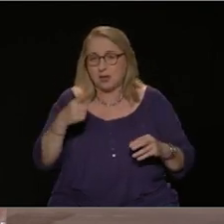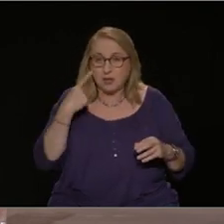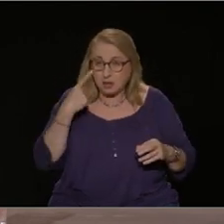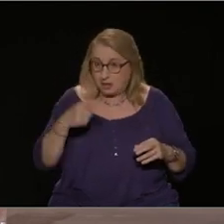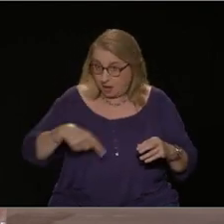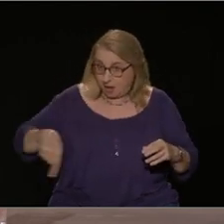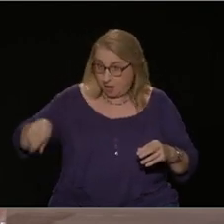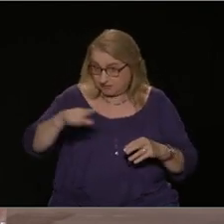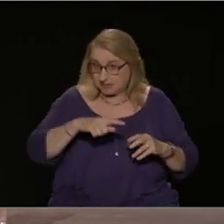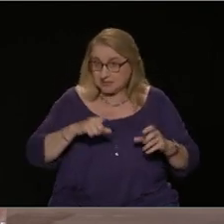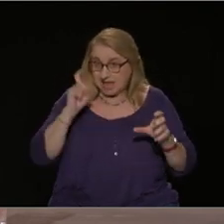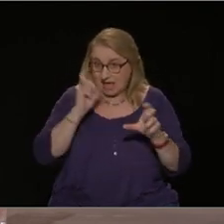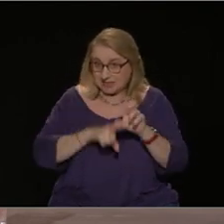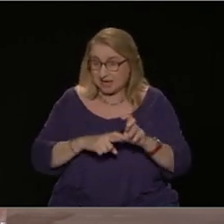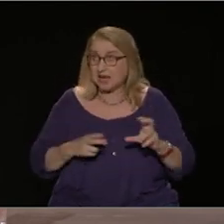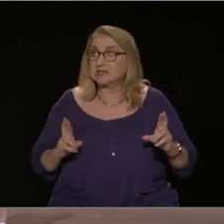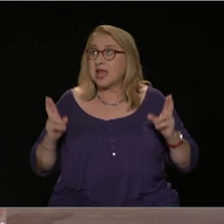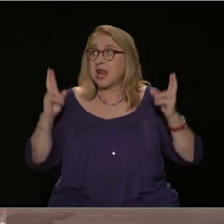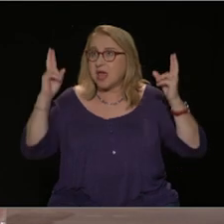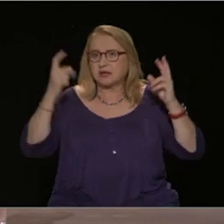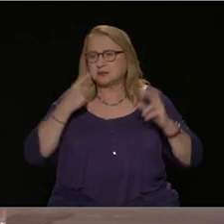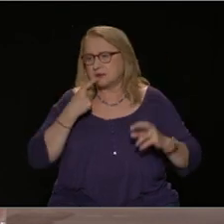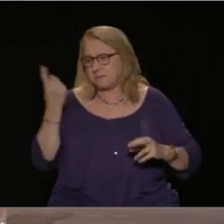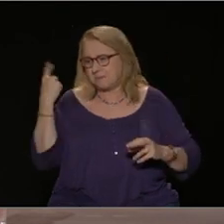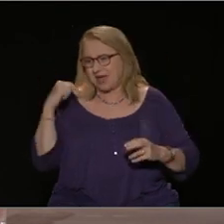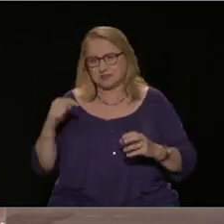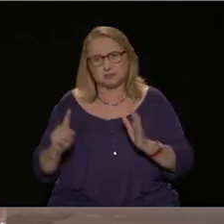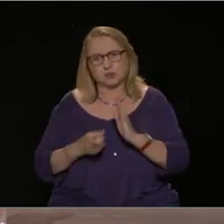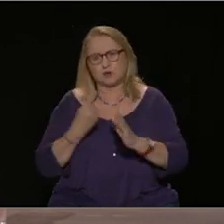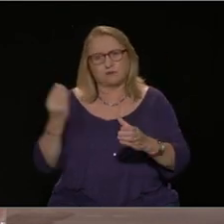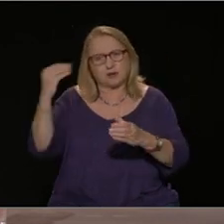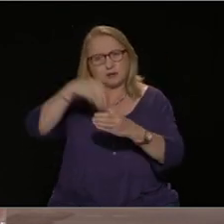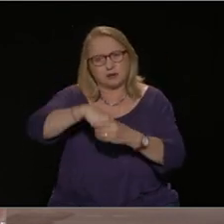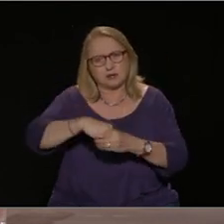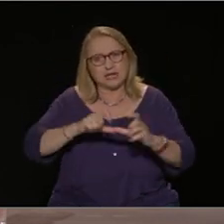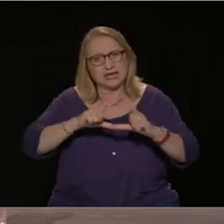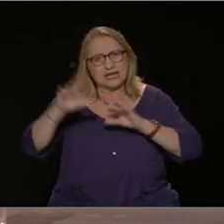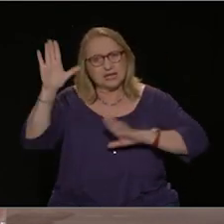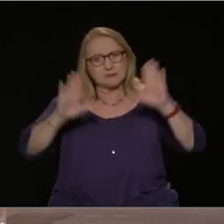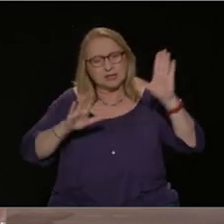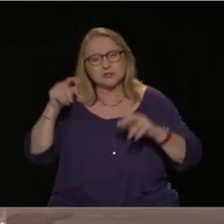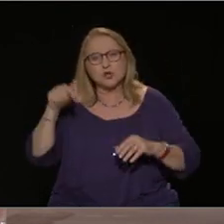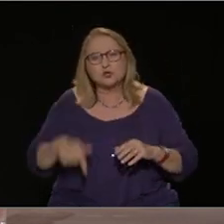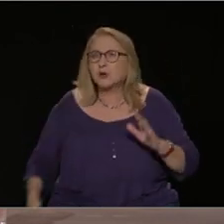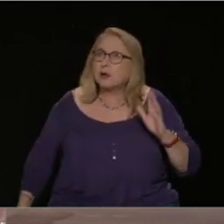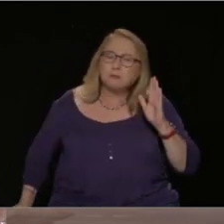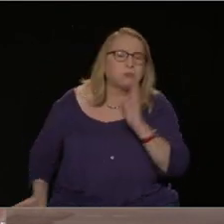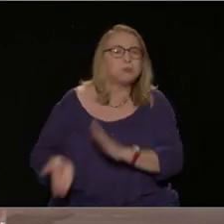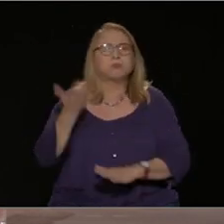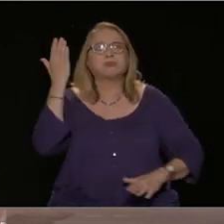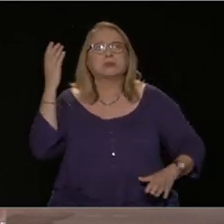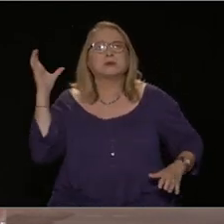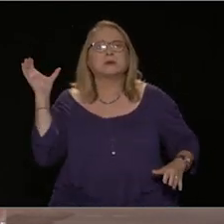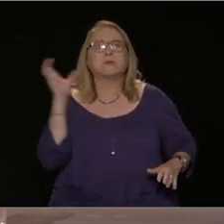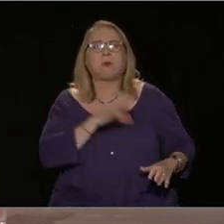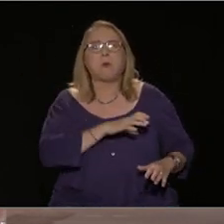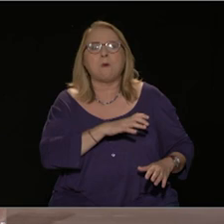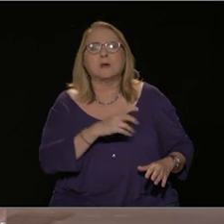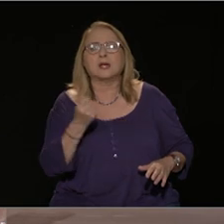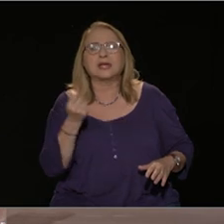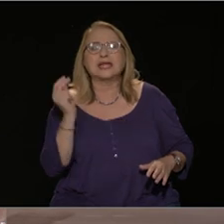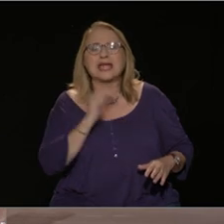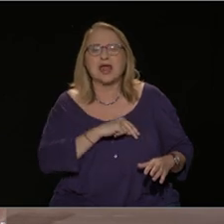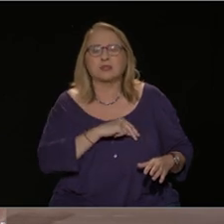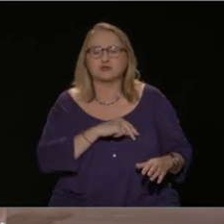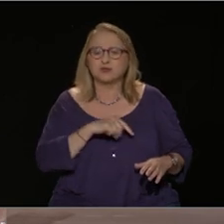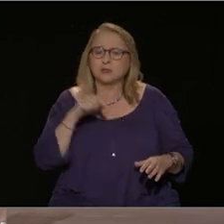χρηματιστήριο πέρυσι. Αντί για αυτό, βλέπουμε μία κλειστή κλίκα που κυβερνάει